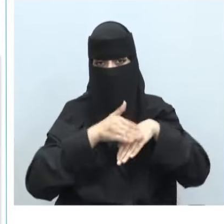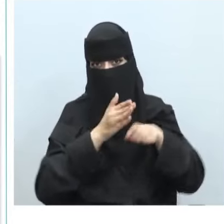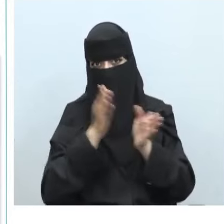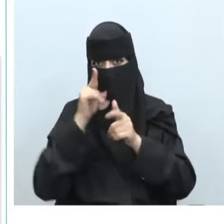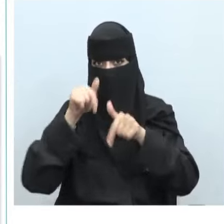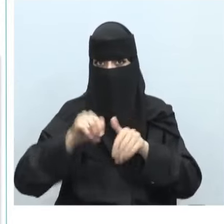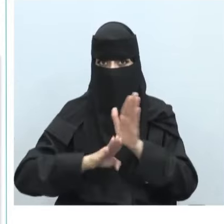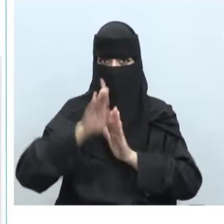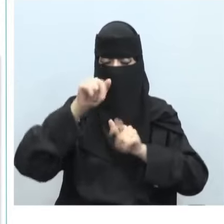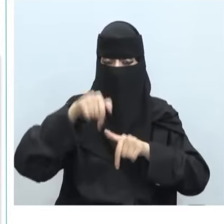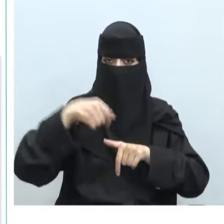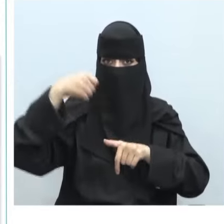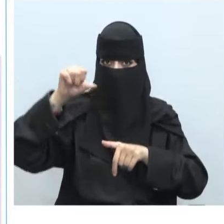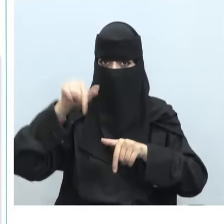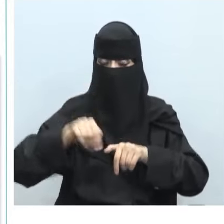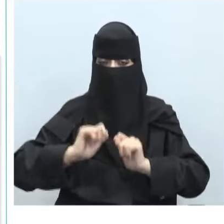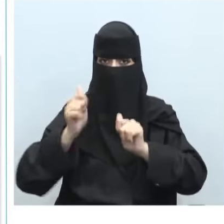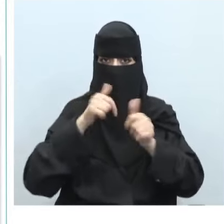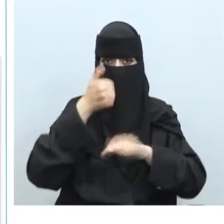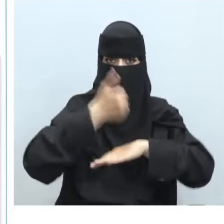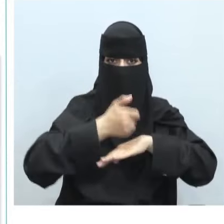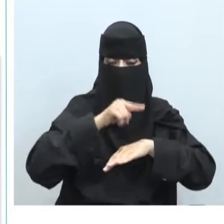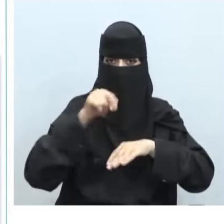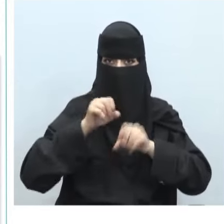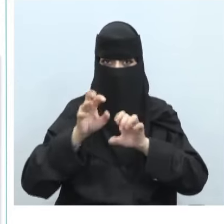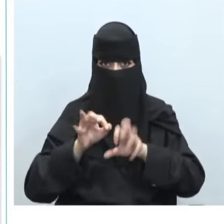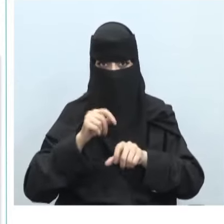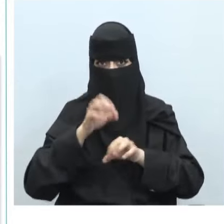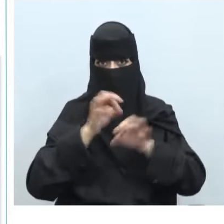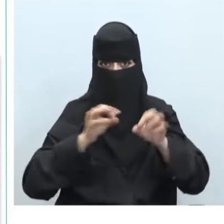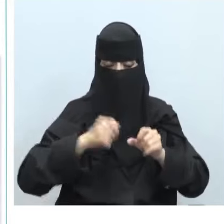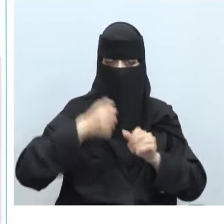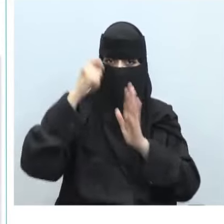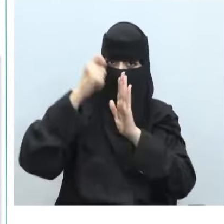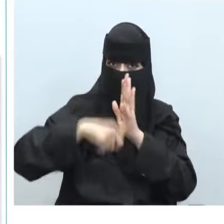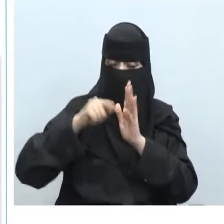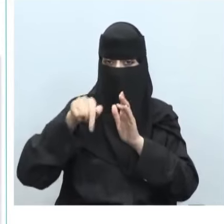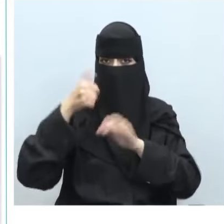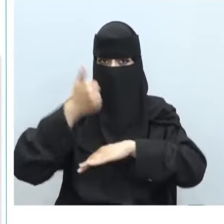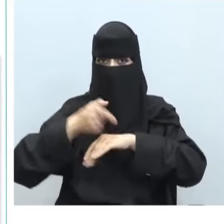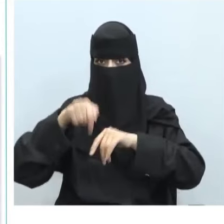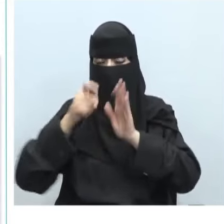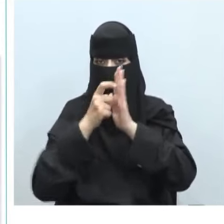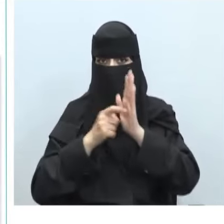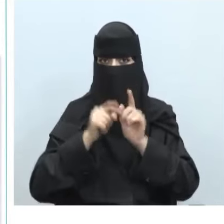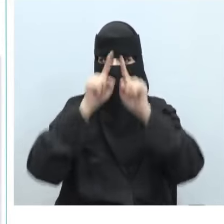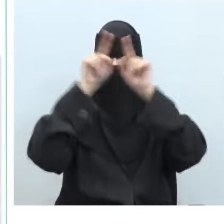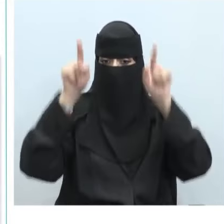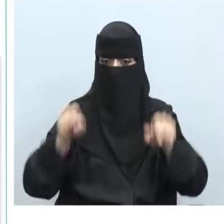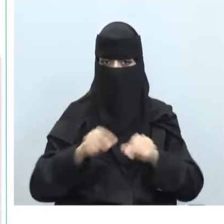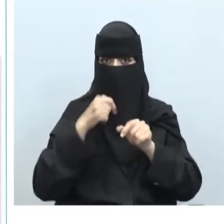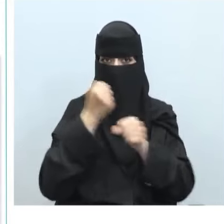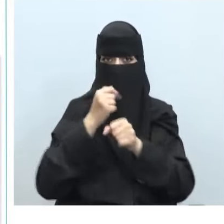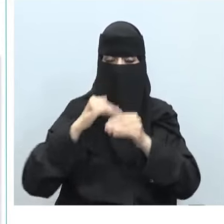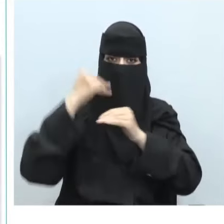حيث تقوم هذه الوكالة بإعداد الأسس التقنية لخطط الاعتماد ويؤسس القانون إطار الاعتماد